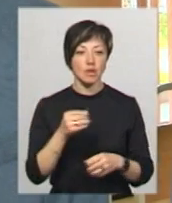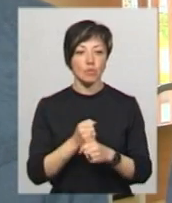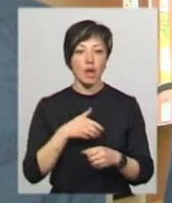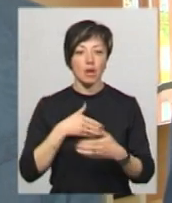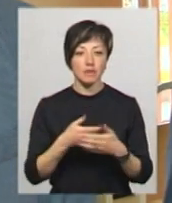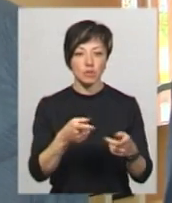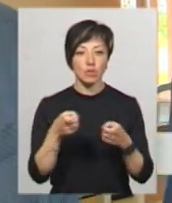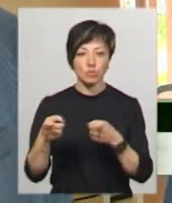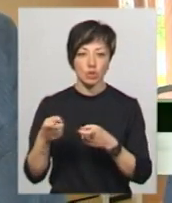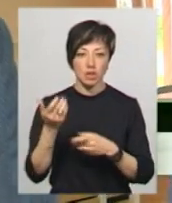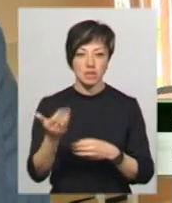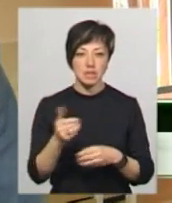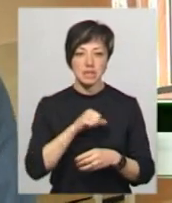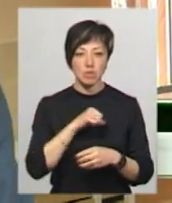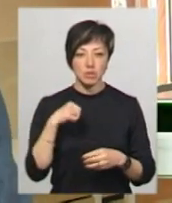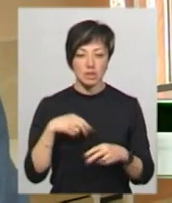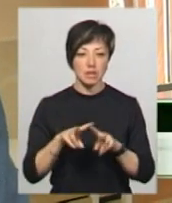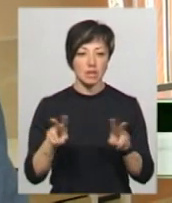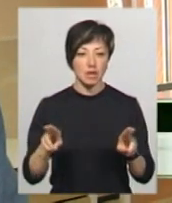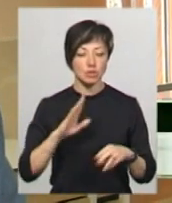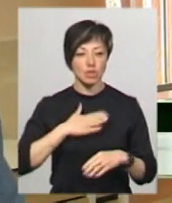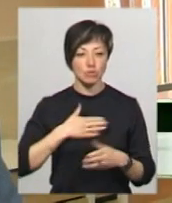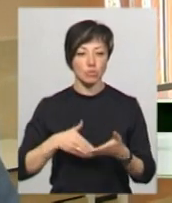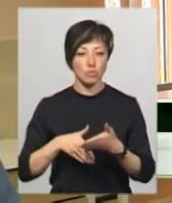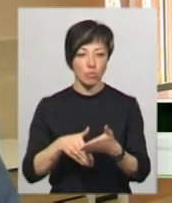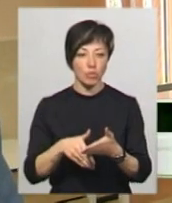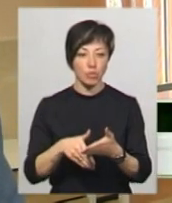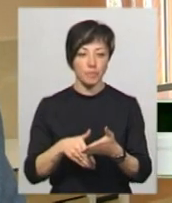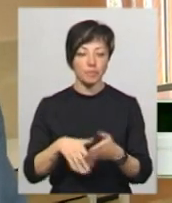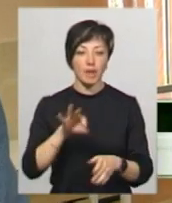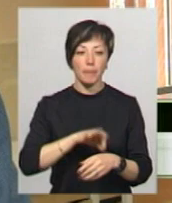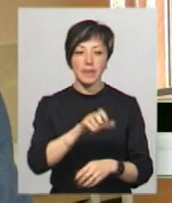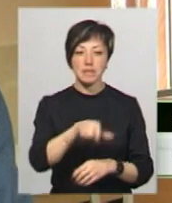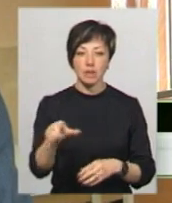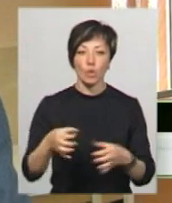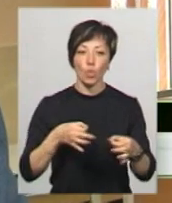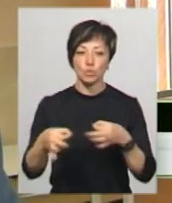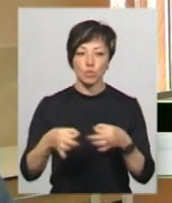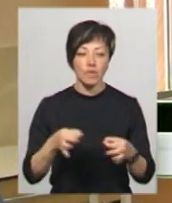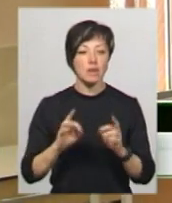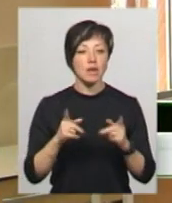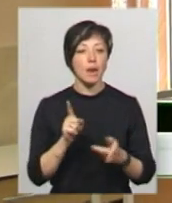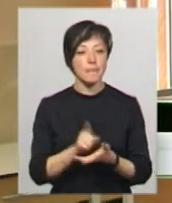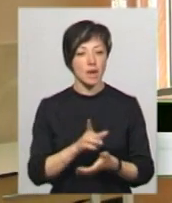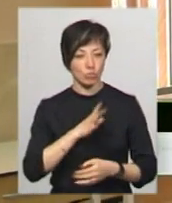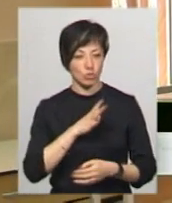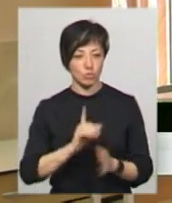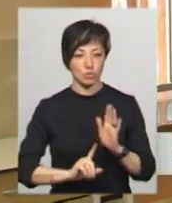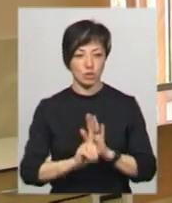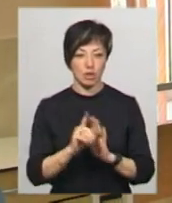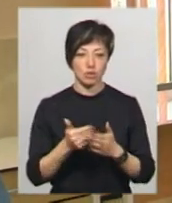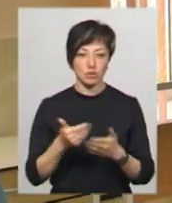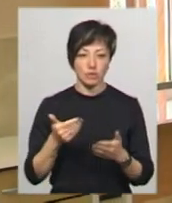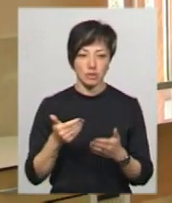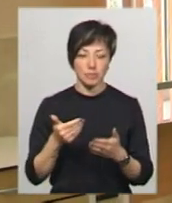активно залучалися, як самостійно, так і з нашою допомогою пацієнти в консультуванні, як має бути. Починаючи від